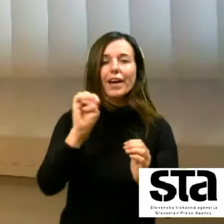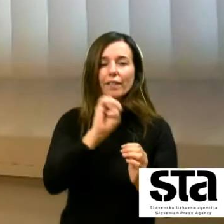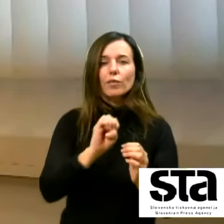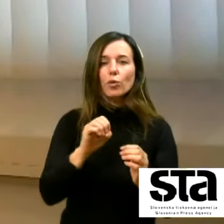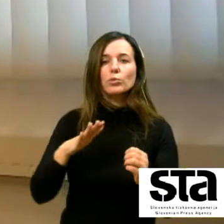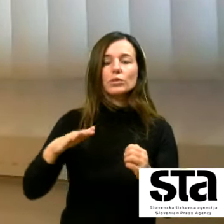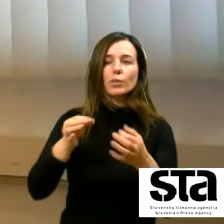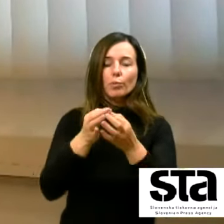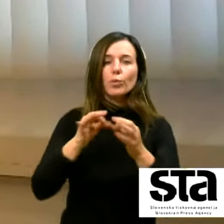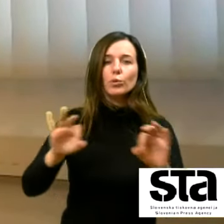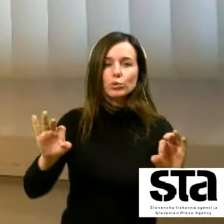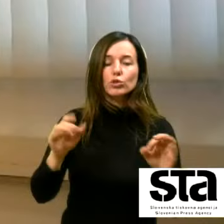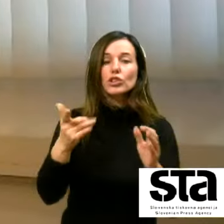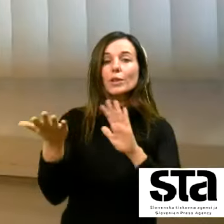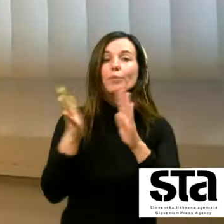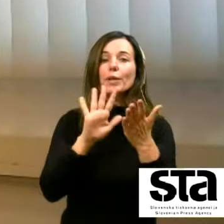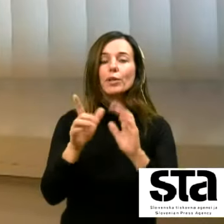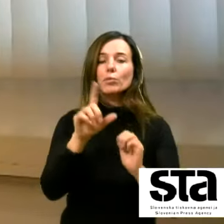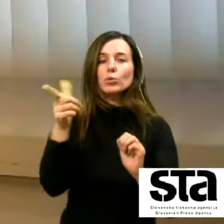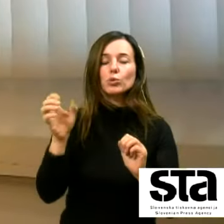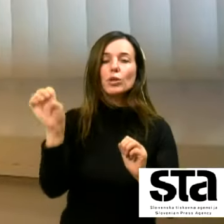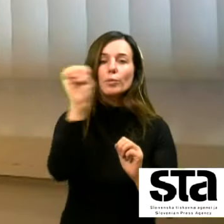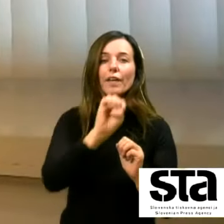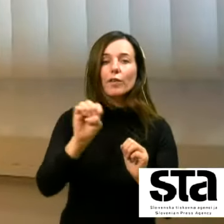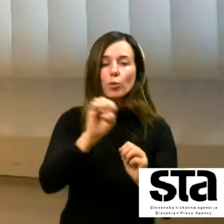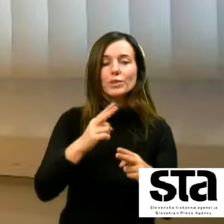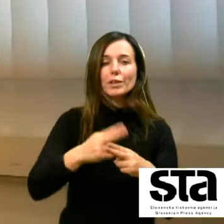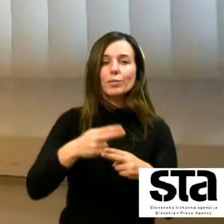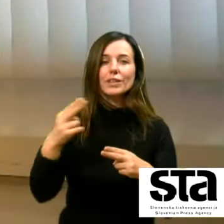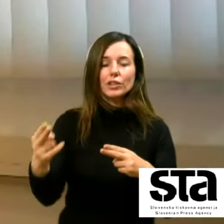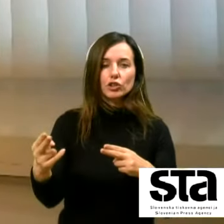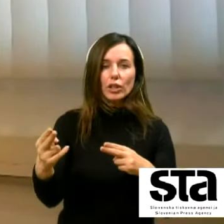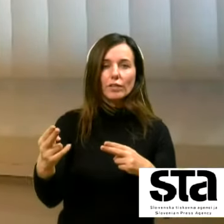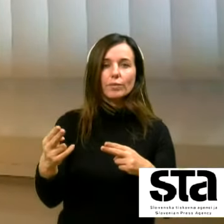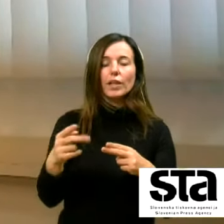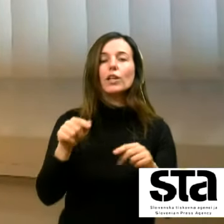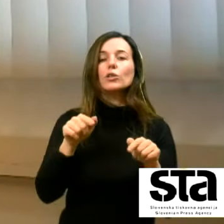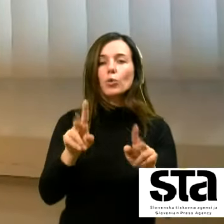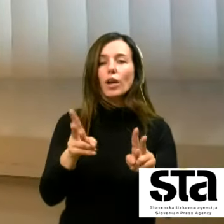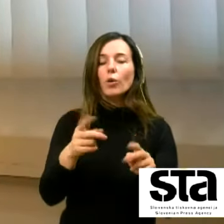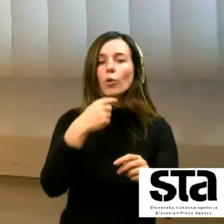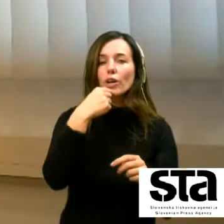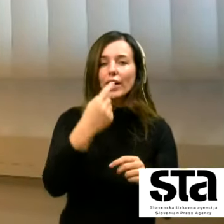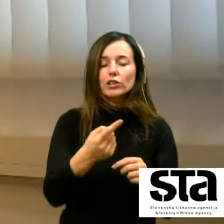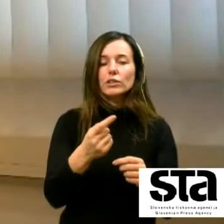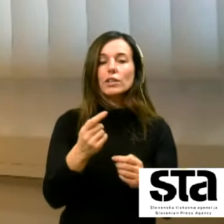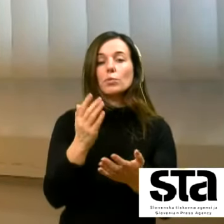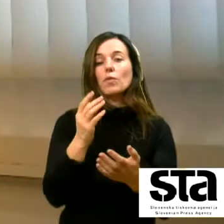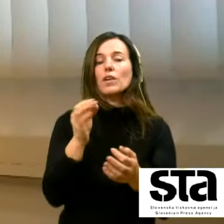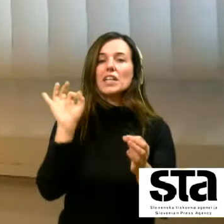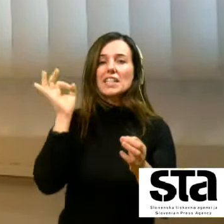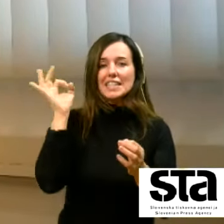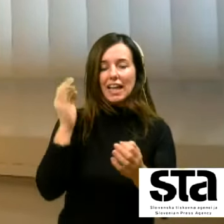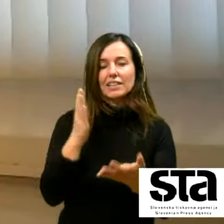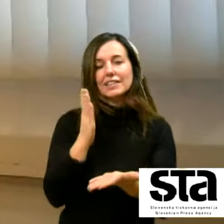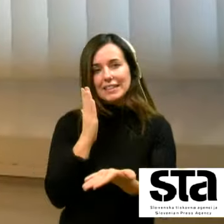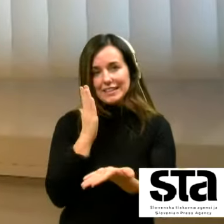če se primerjamo s drugimi evropskimi državami no tukaj narečem da smo nekje na zlati sredini